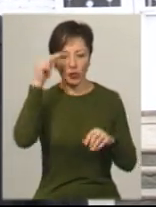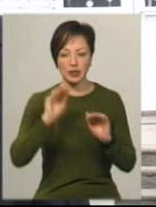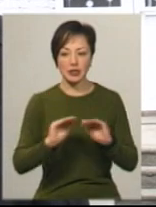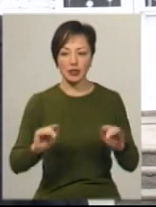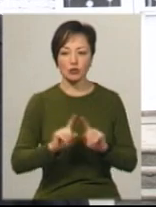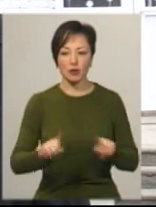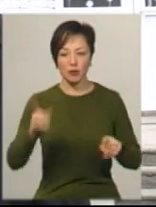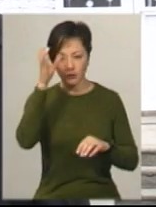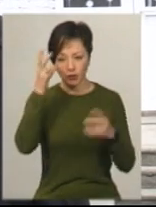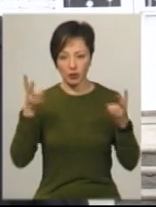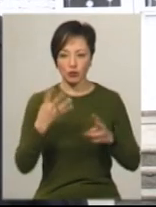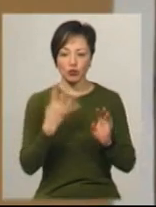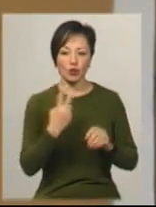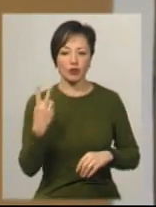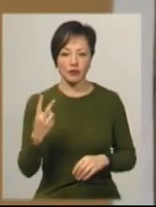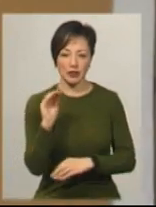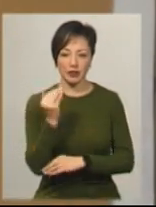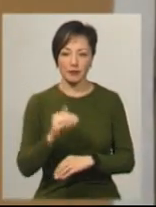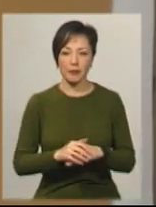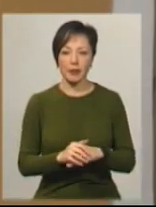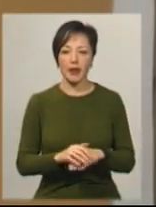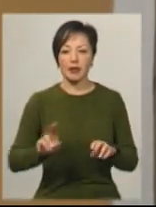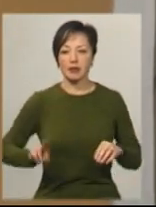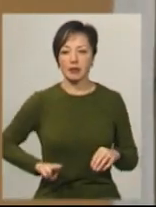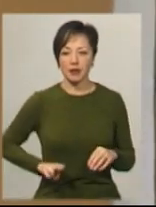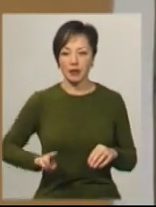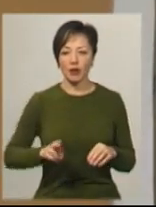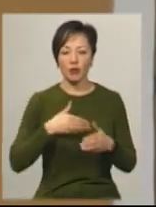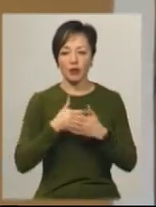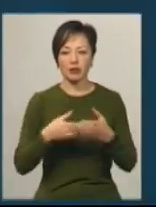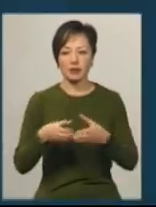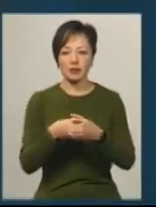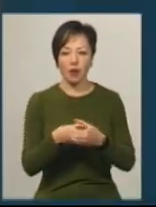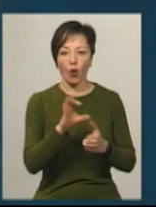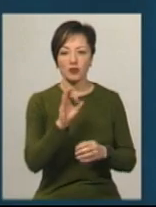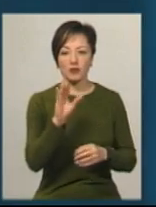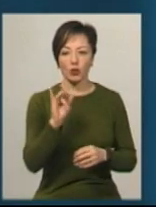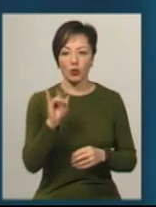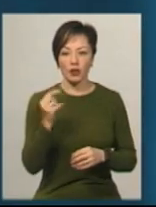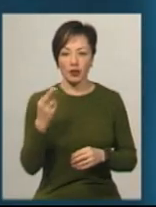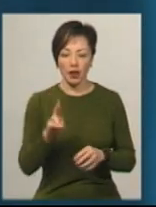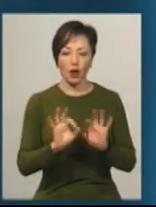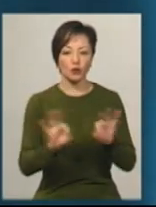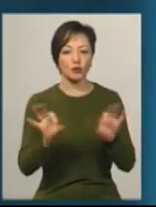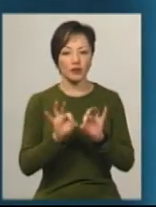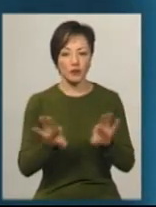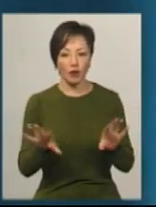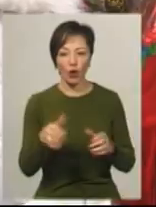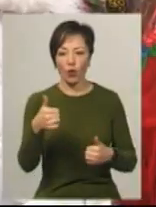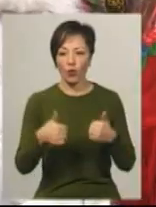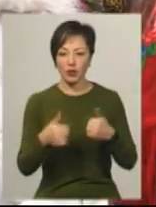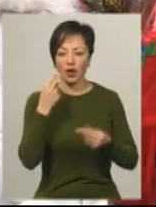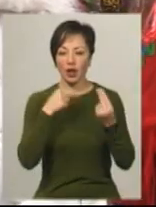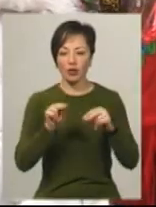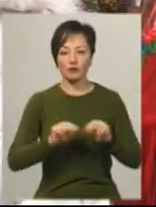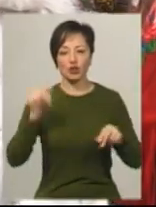особливими освітніми потребами – 42 дитини. Піар-директор неприбуткової громадської спілки «Освіторія» Жанна Дуфіна розповідає, у конкурсі на